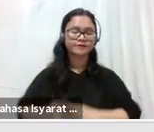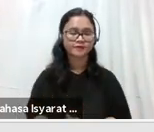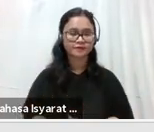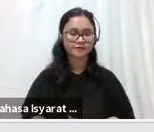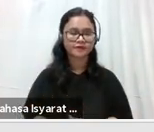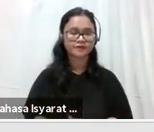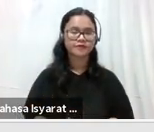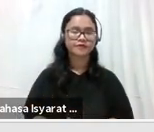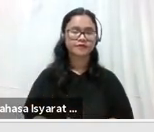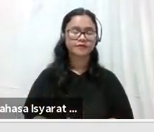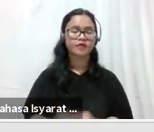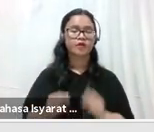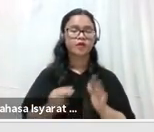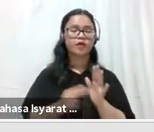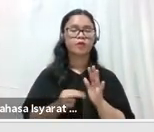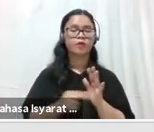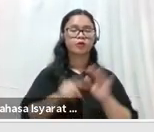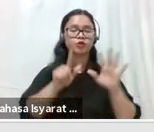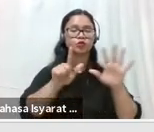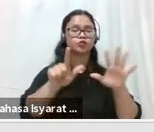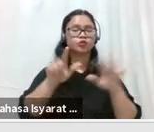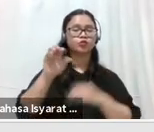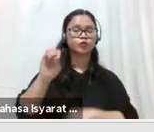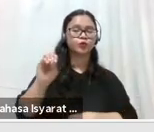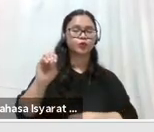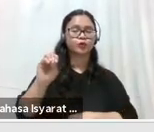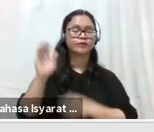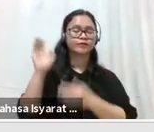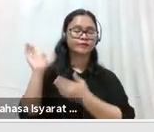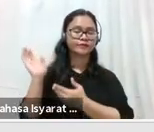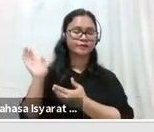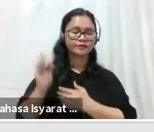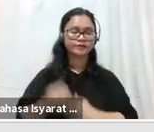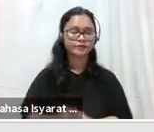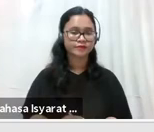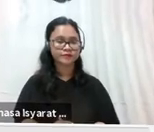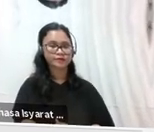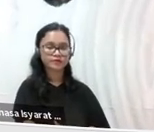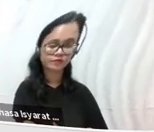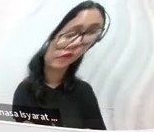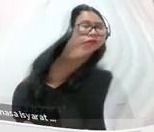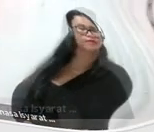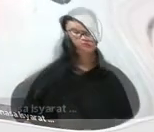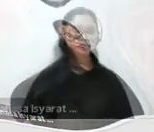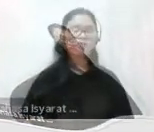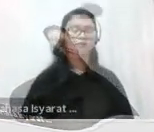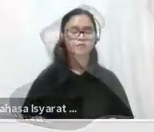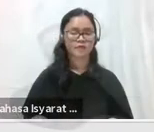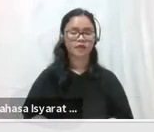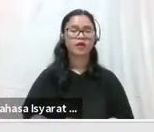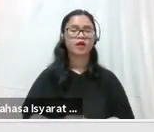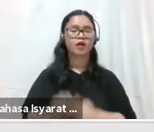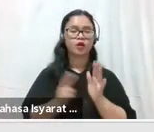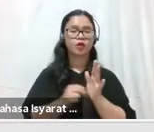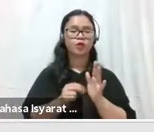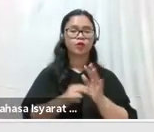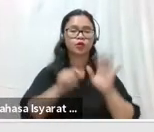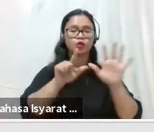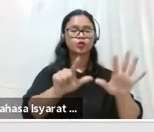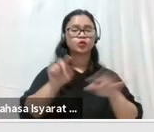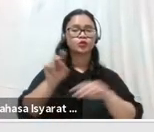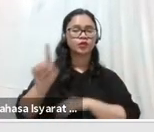dalam kurung Individu. 70, Muh Masum Iswar dalam kurung Individu.